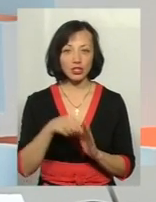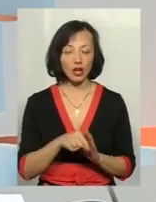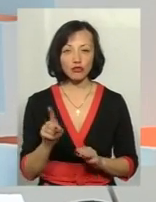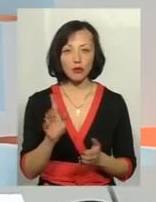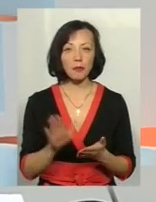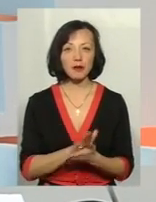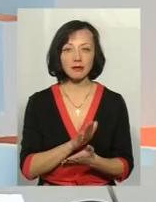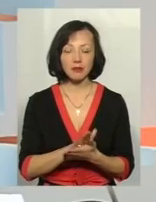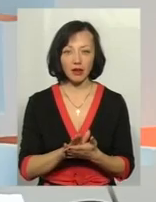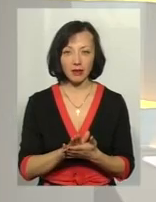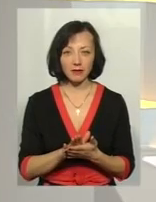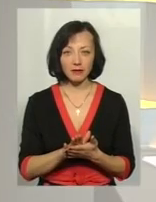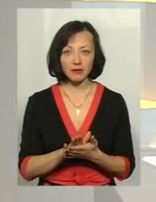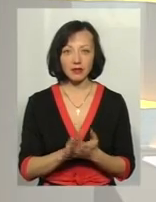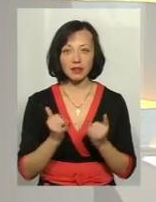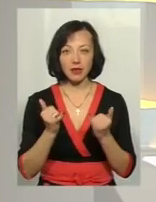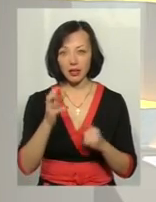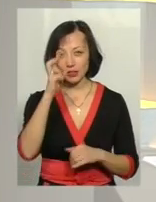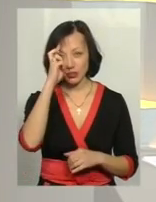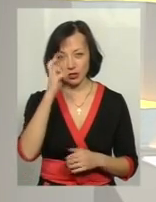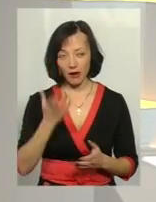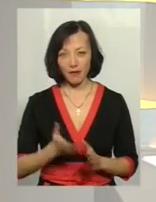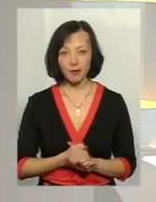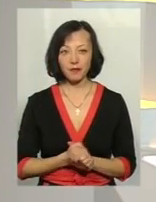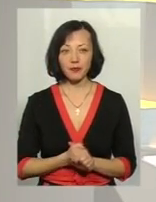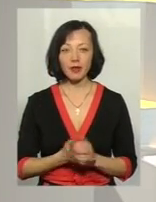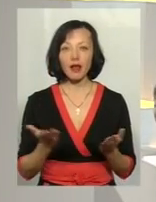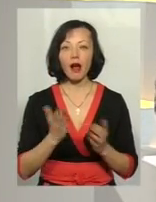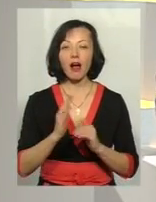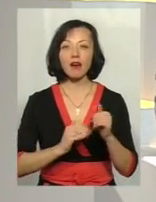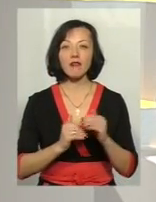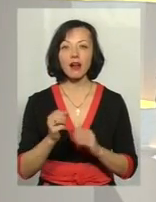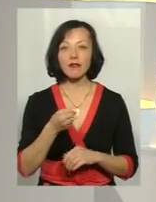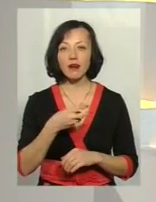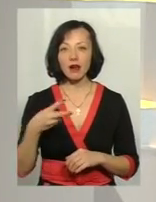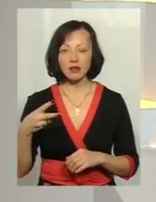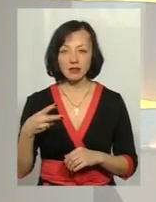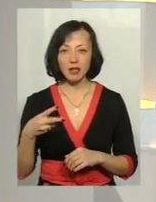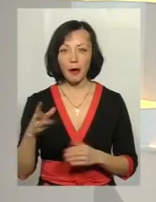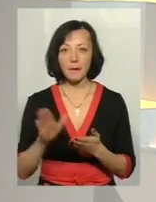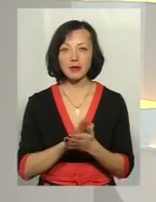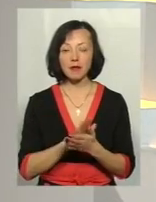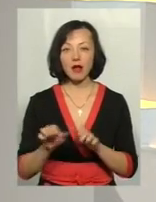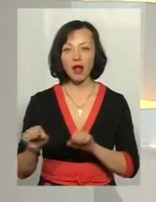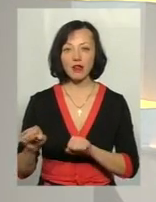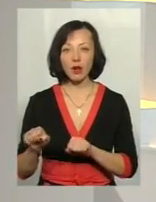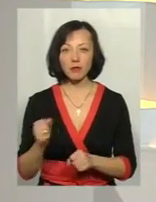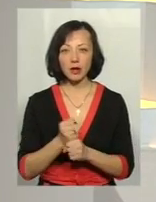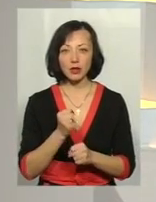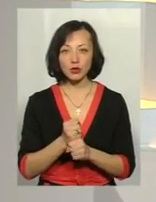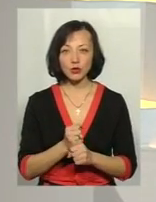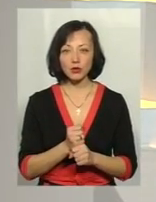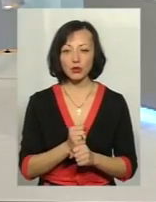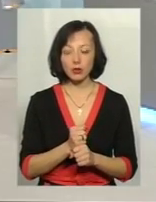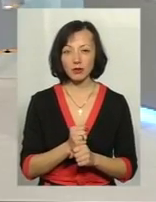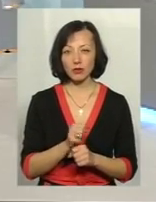безкоштовний для держави. Яка кваліфікація безоплатних адвокатів, працюють